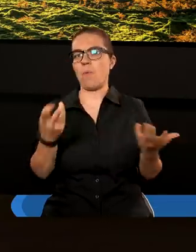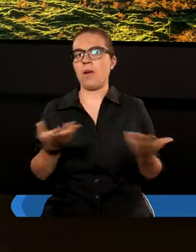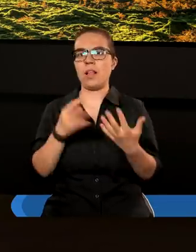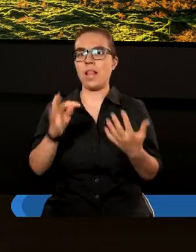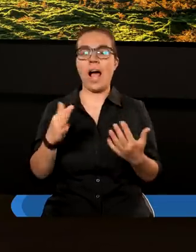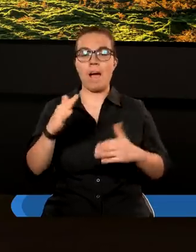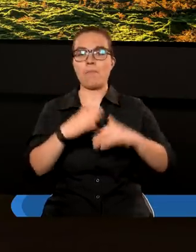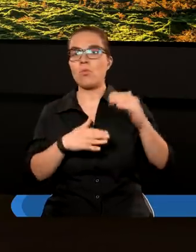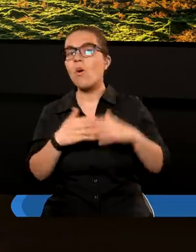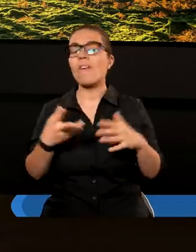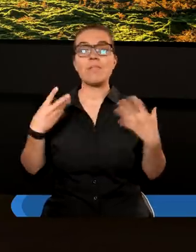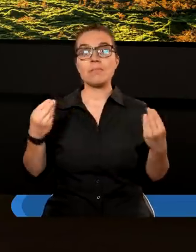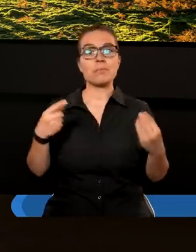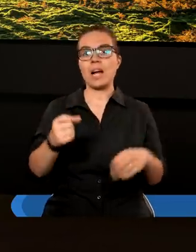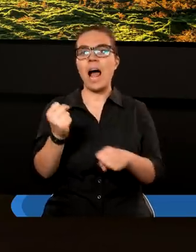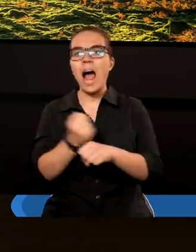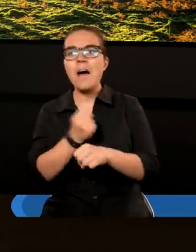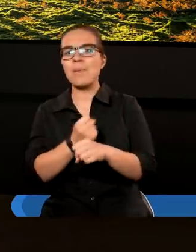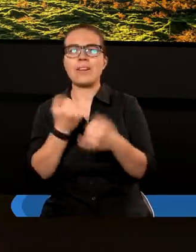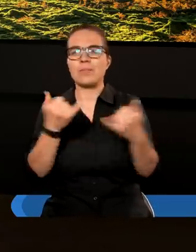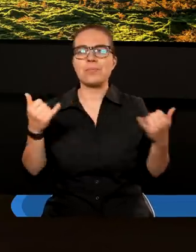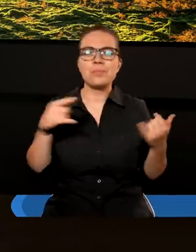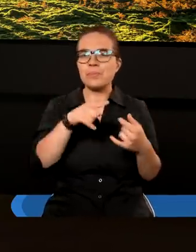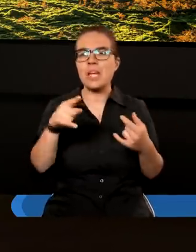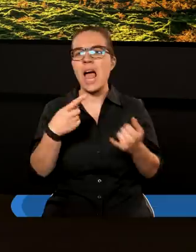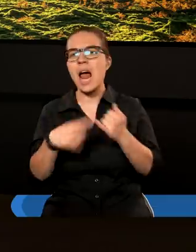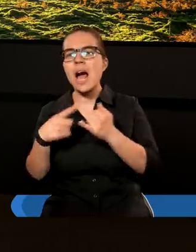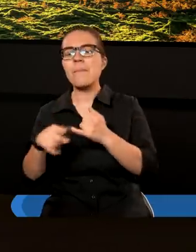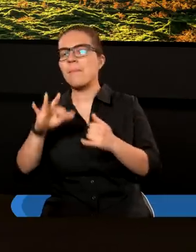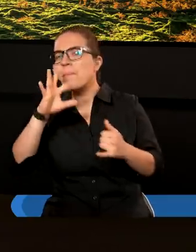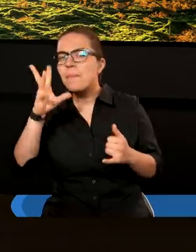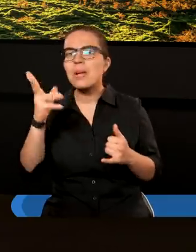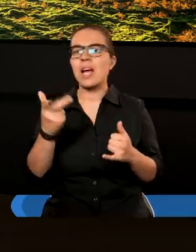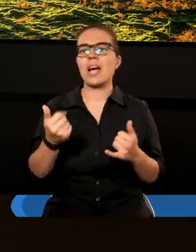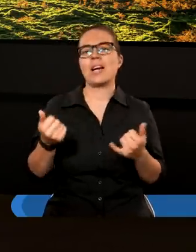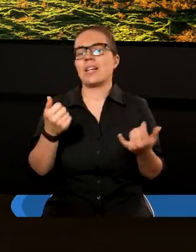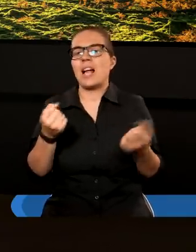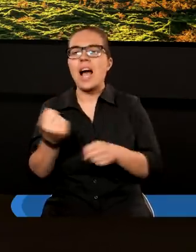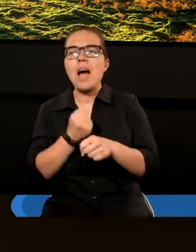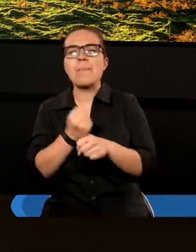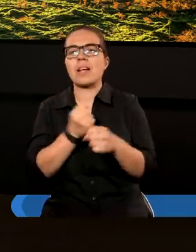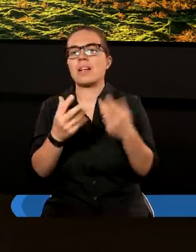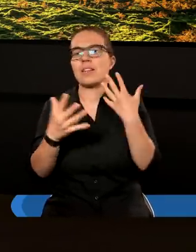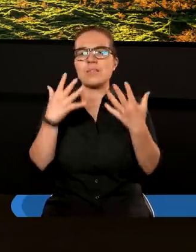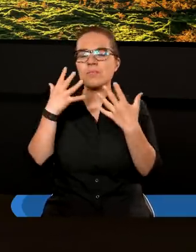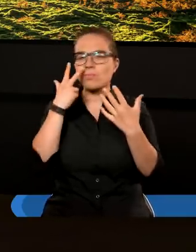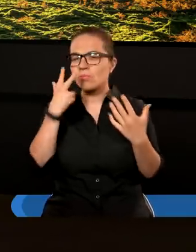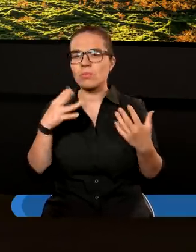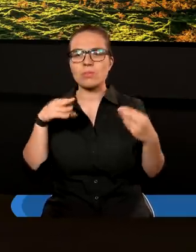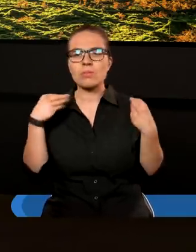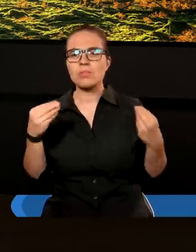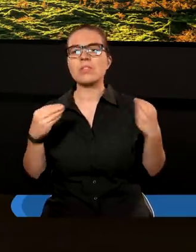jaka budowla, jakie kamienie. Jednym z elementów tej świątyni były piękne, białe, marmurowe kamienie sprowadzane z Rzymu